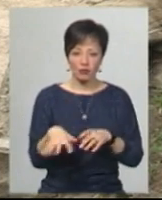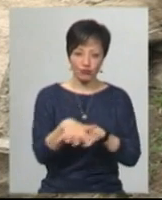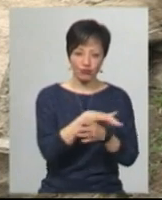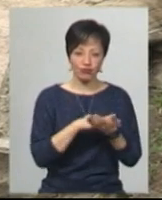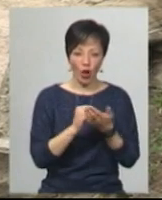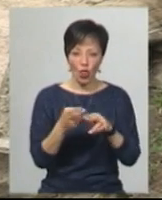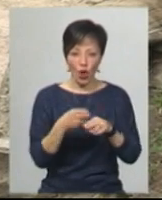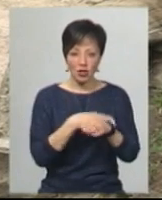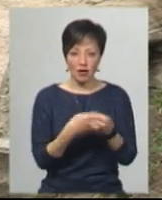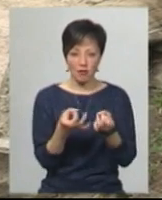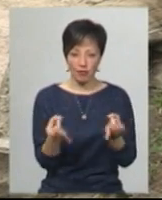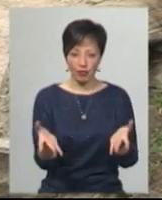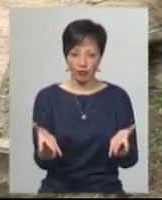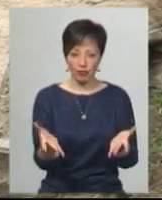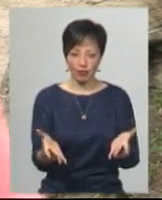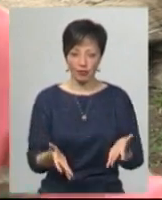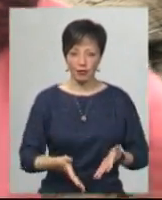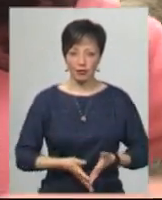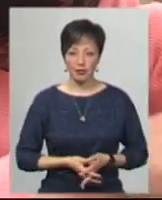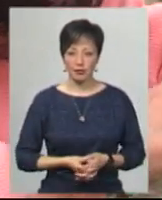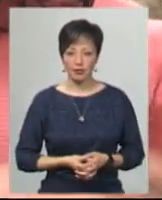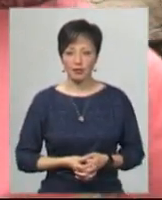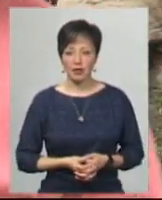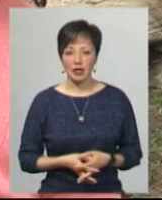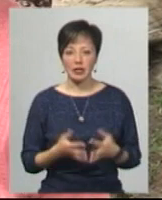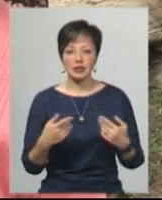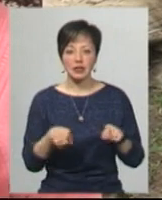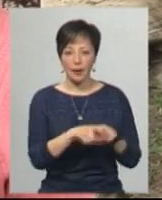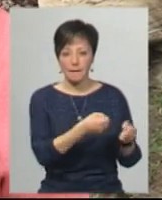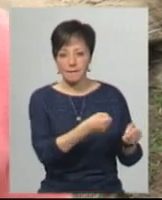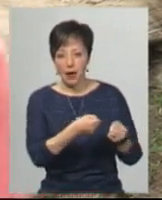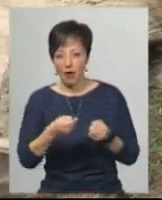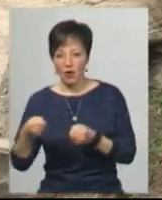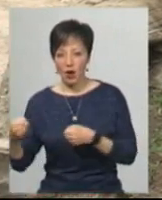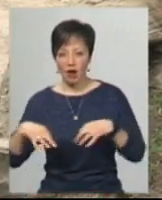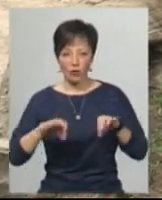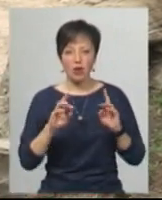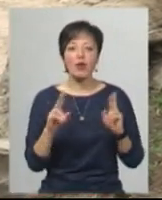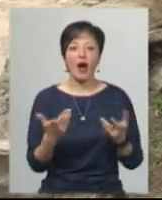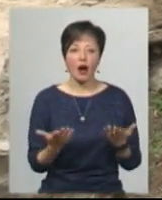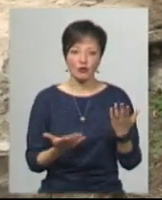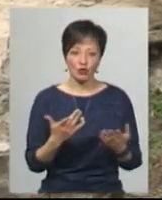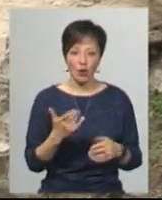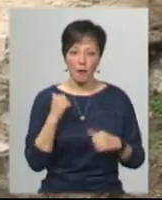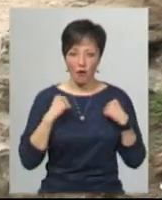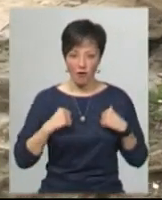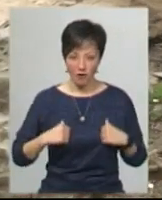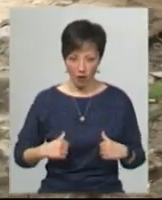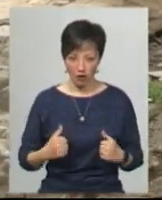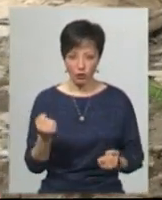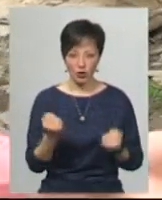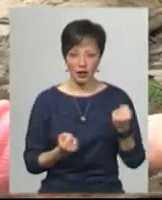носки поскидав з них. І стільки про великі, то як, якщо він помало їхав,